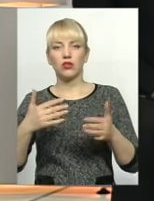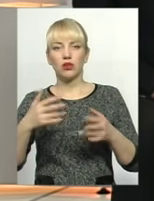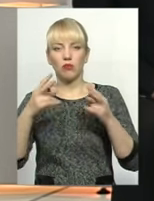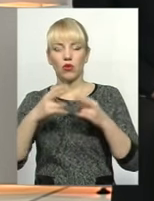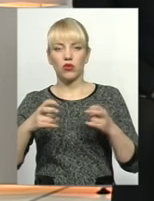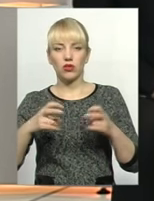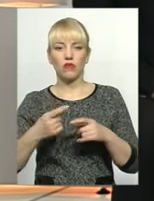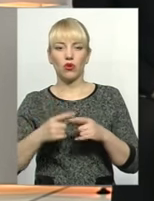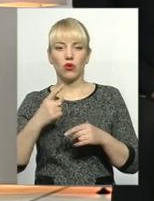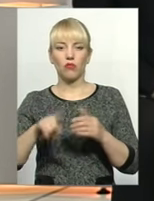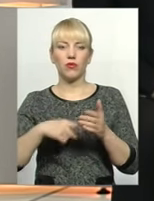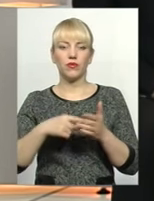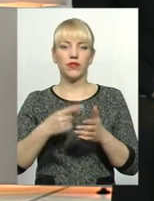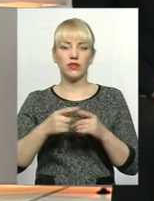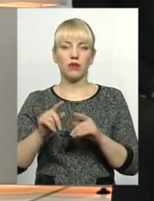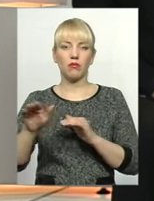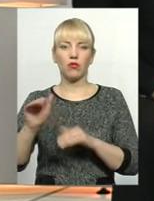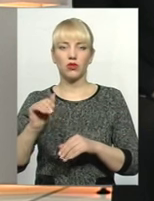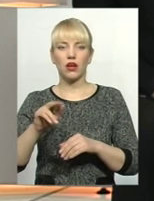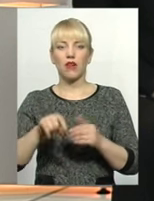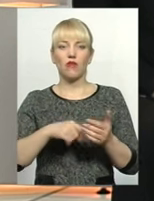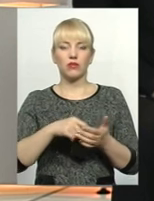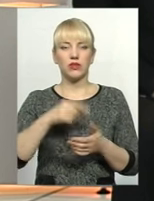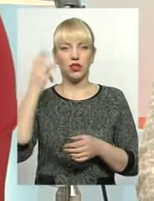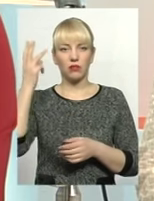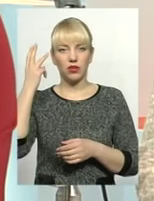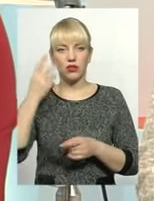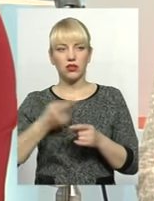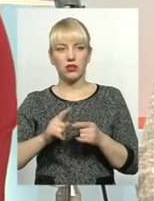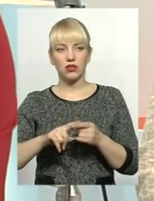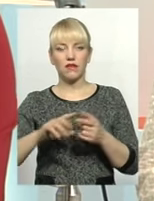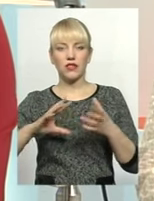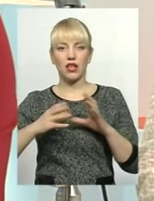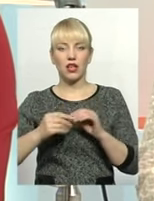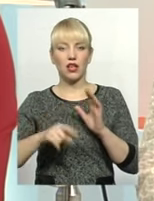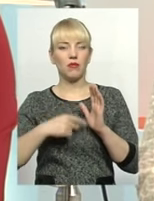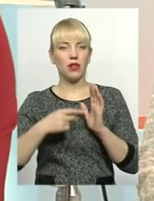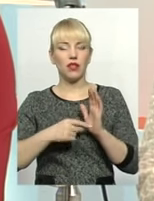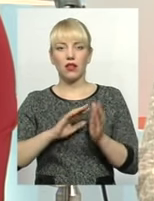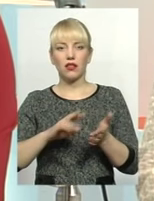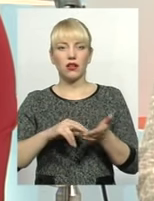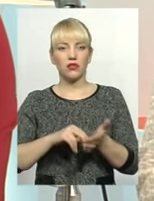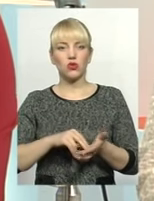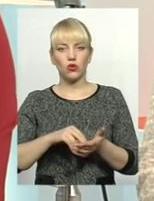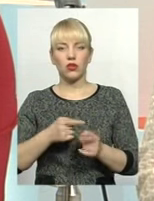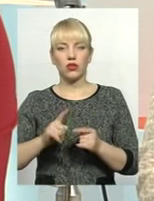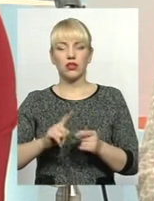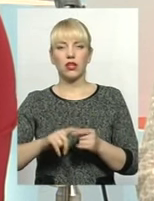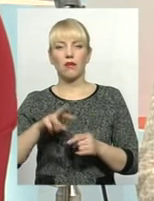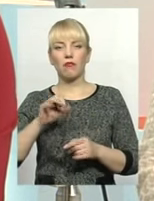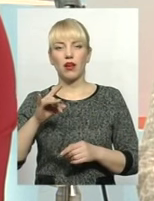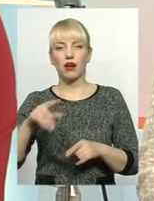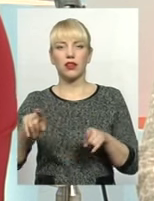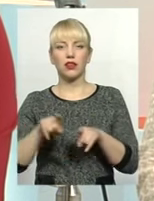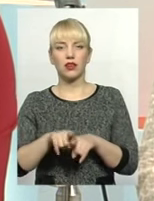позика, як це в Славуті, в місті Хмельницькому, наприклад, це питання взагалі не стоїть. Мер так скерував роботу,